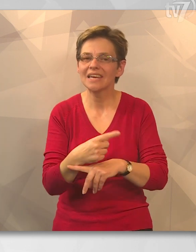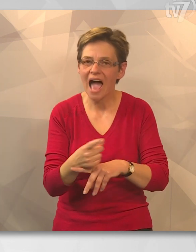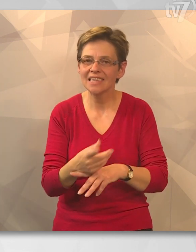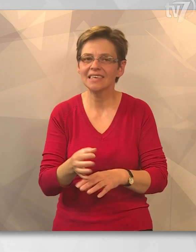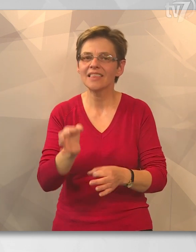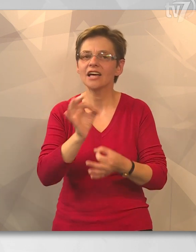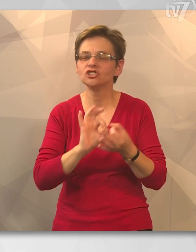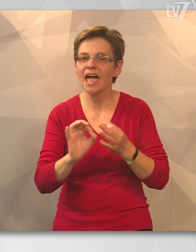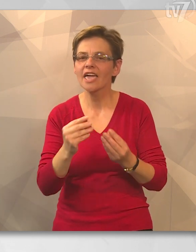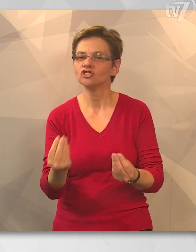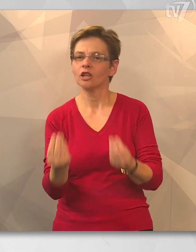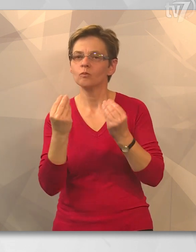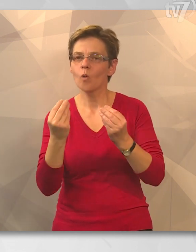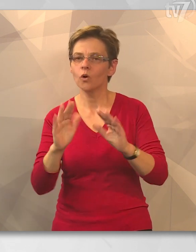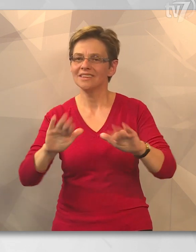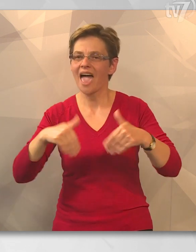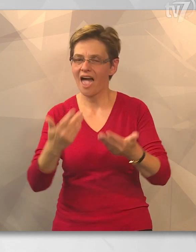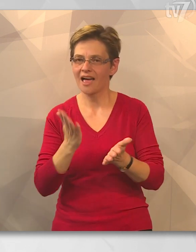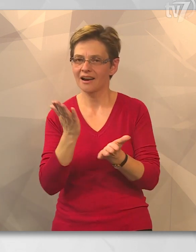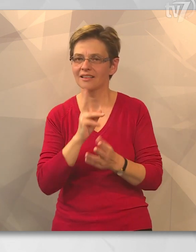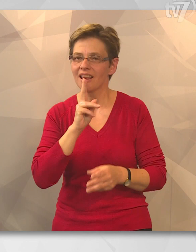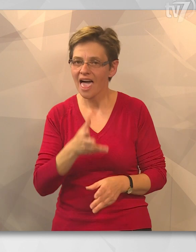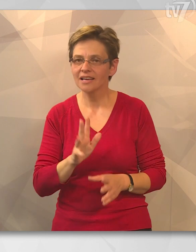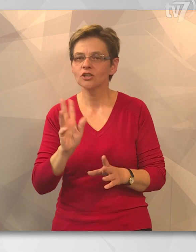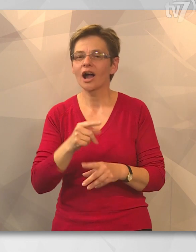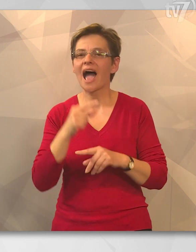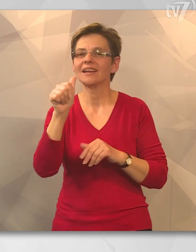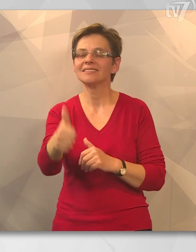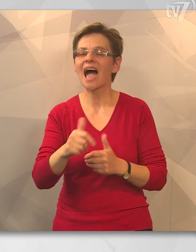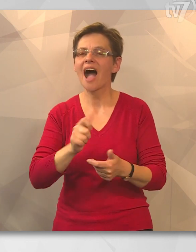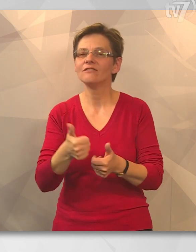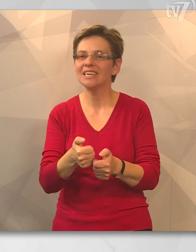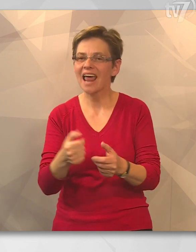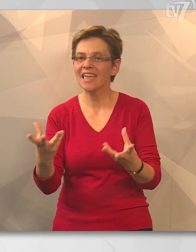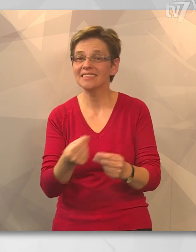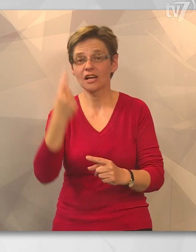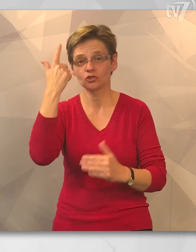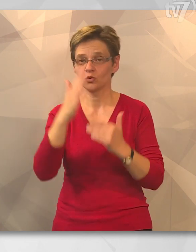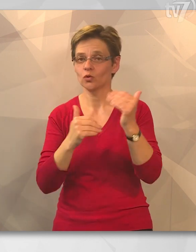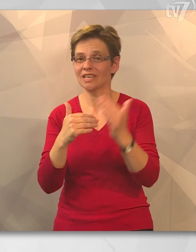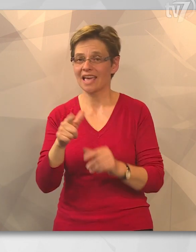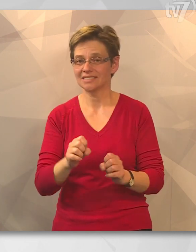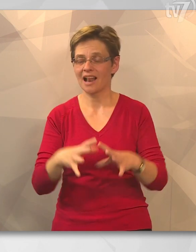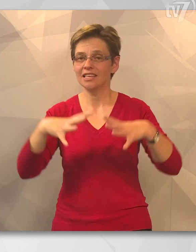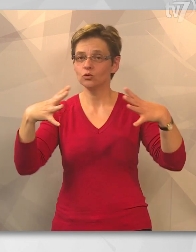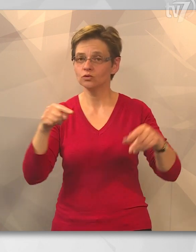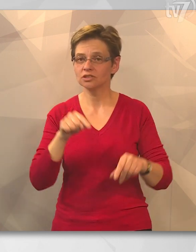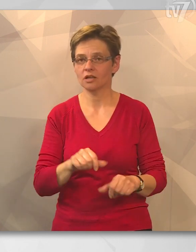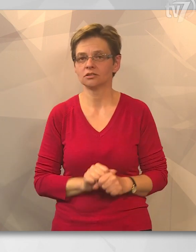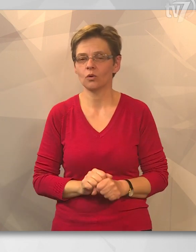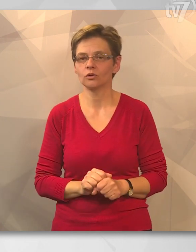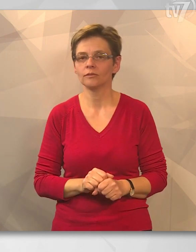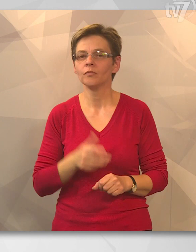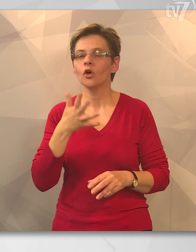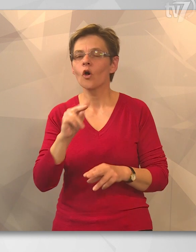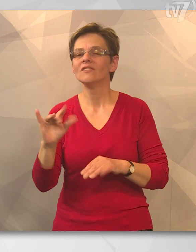teljesen a kormai színvonálnak megfelelő lesz, akár távirányítással is kezelhetővé válik a dúzzasztó